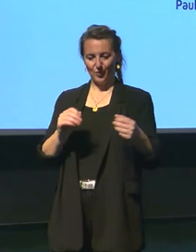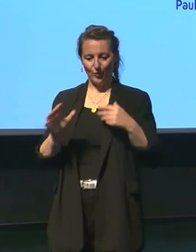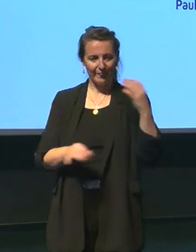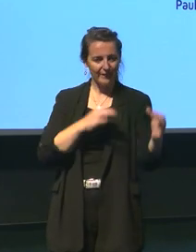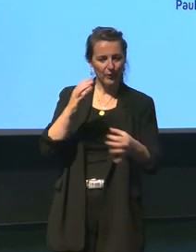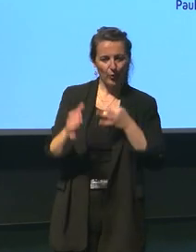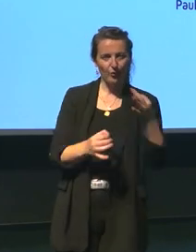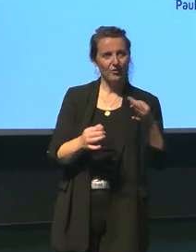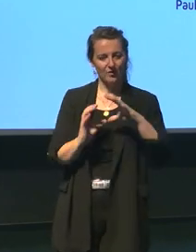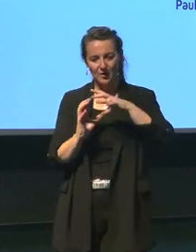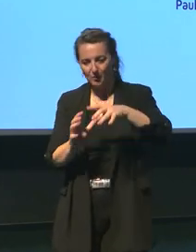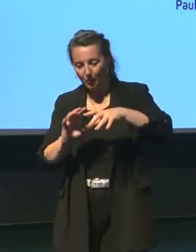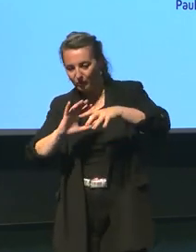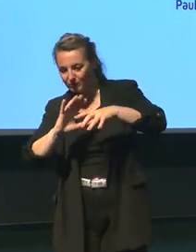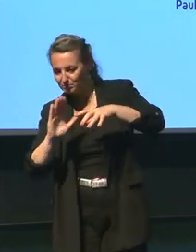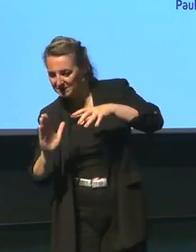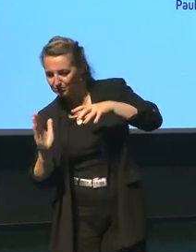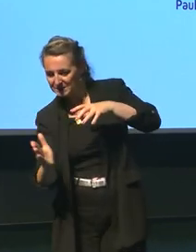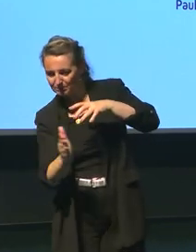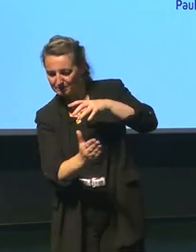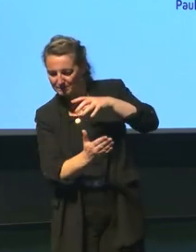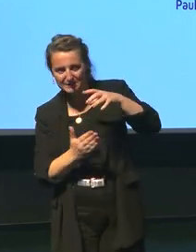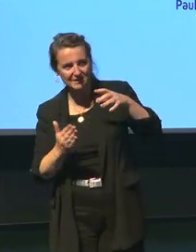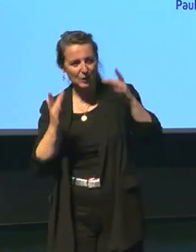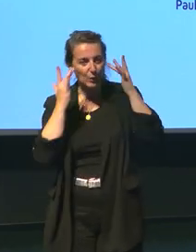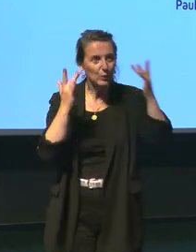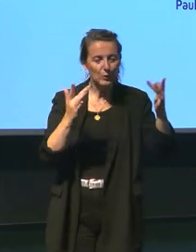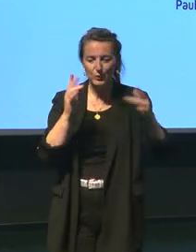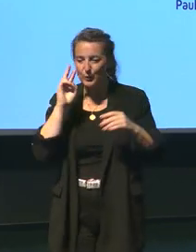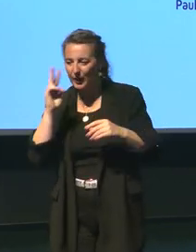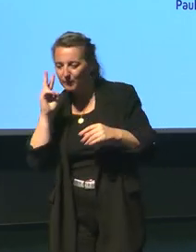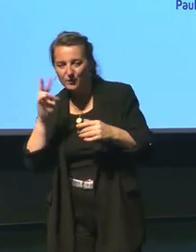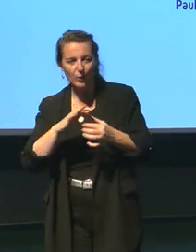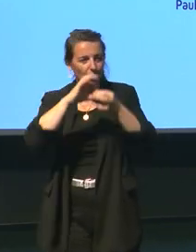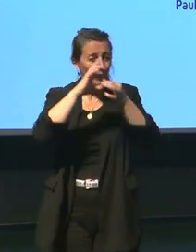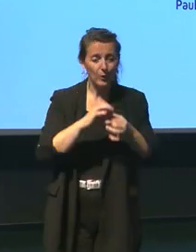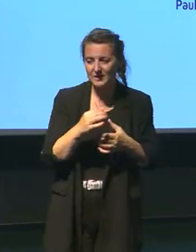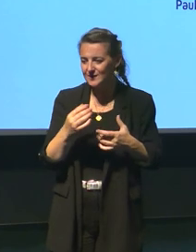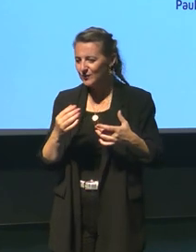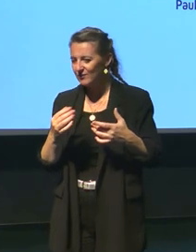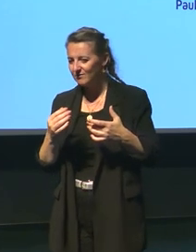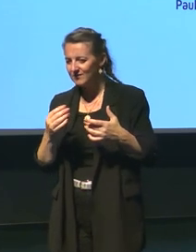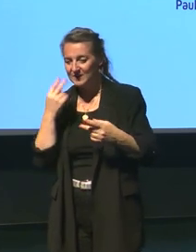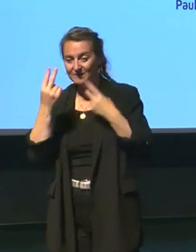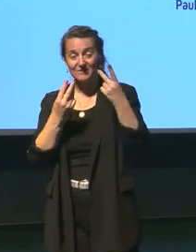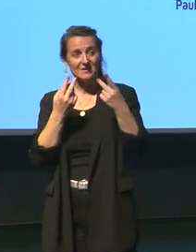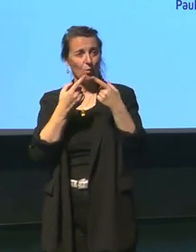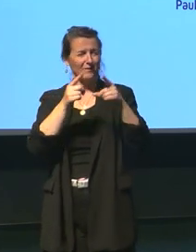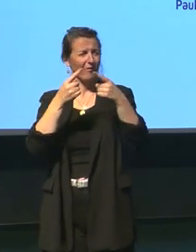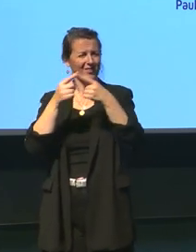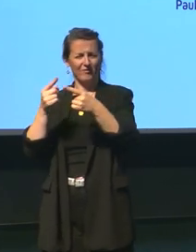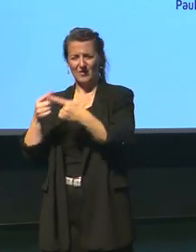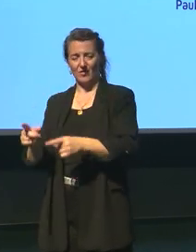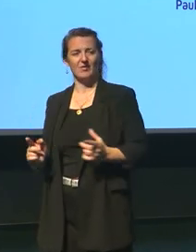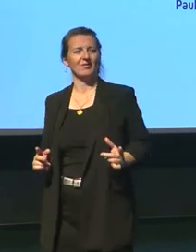diversité du monde c'est d'autres habitudes d'autres cultures d'autres religions d'autres façons de voir le monde donc on peut